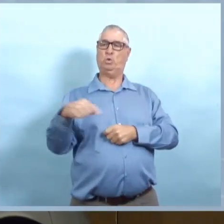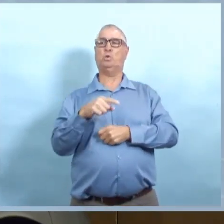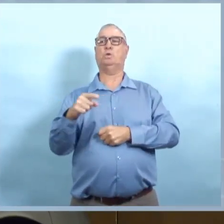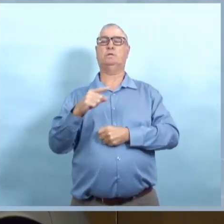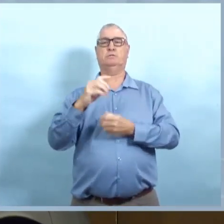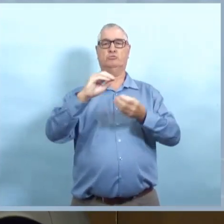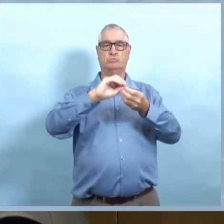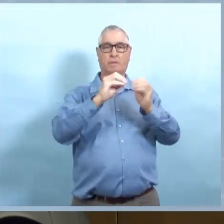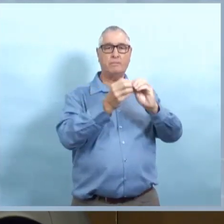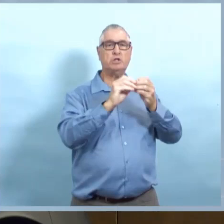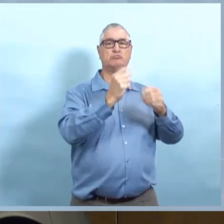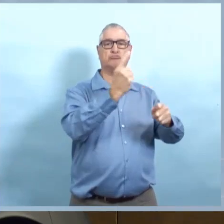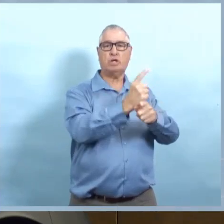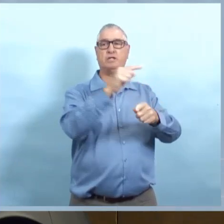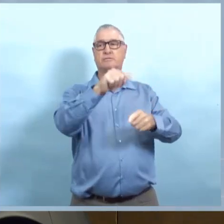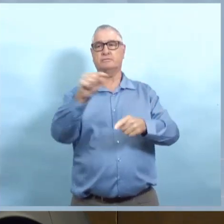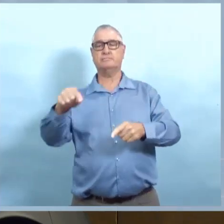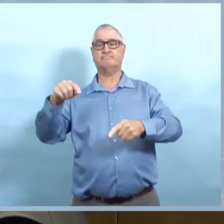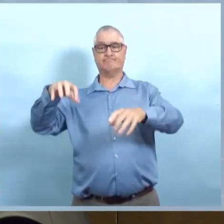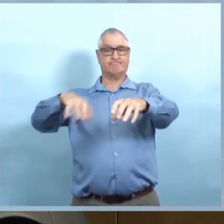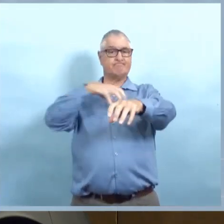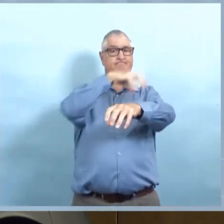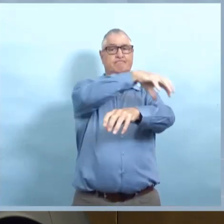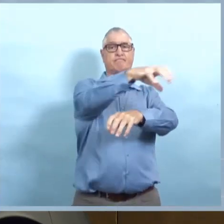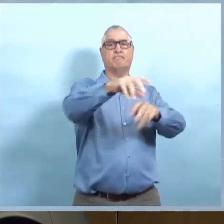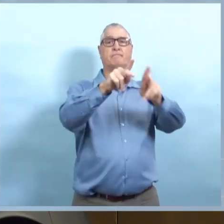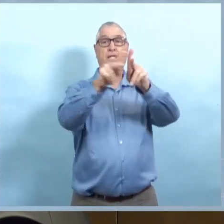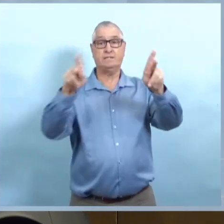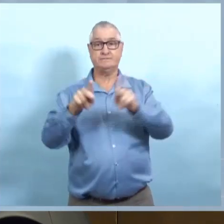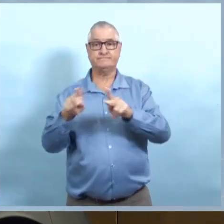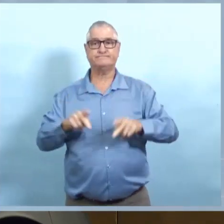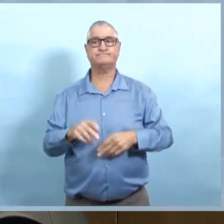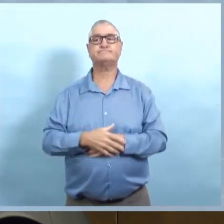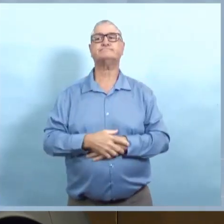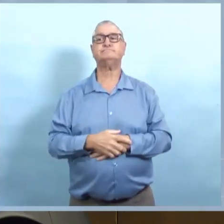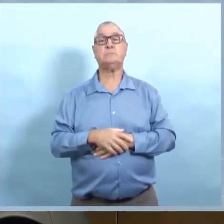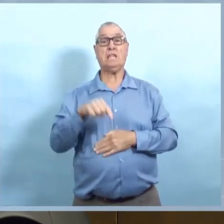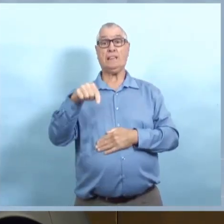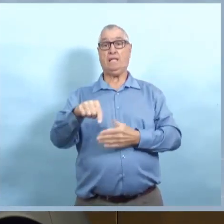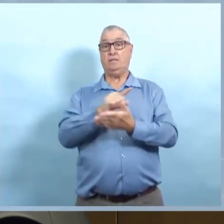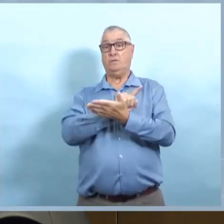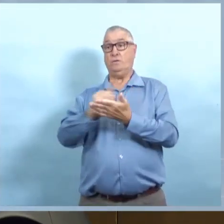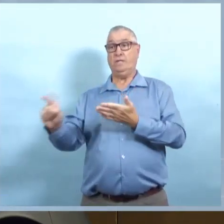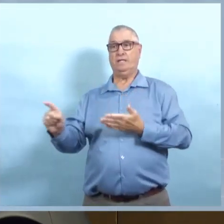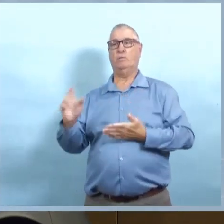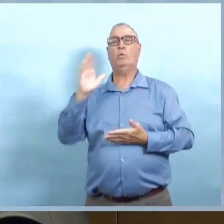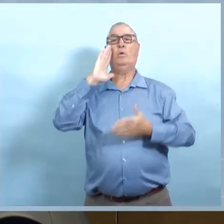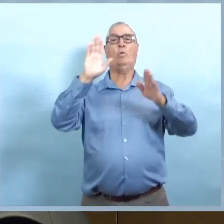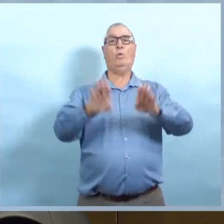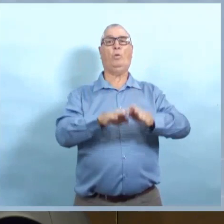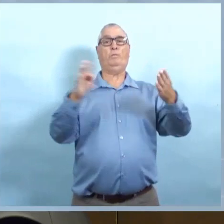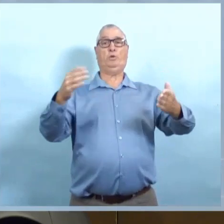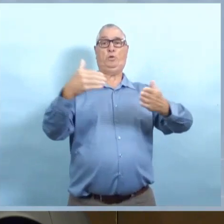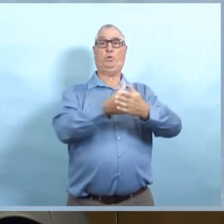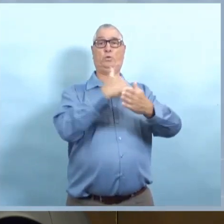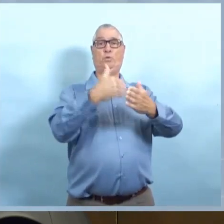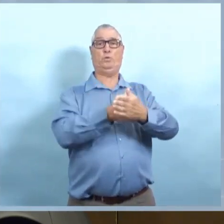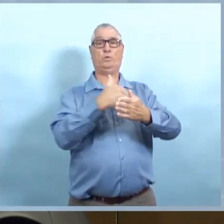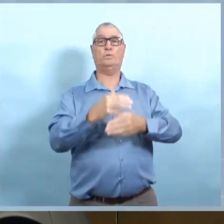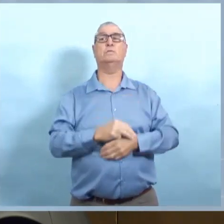à élargir la capacité de dépistage, donc nous avons fait beaucoup de travail afin de faire en sorte que nous avons